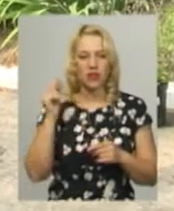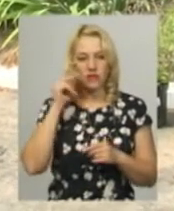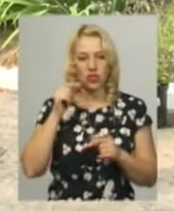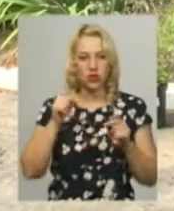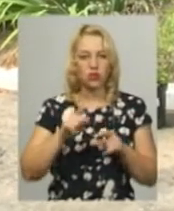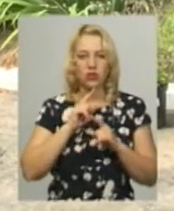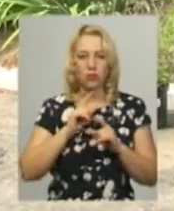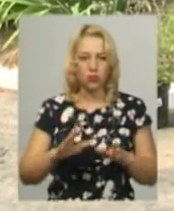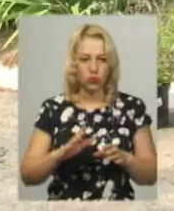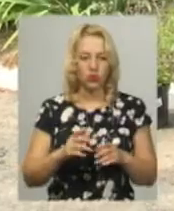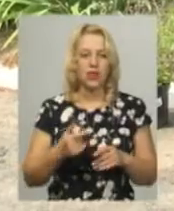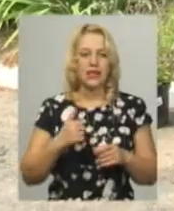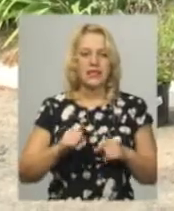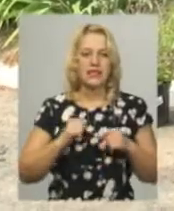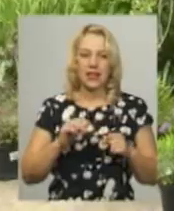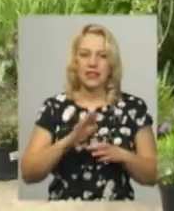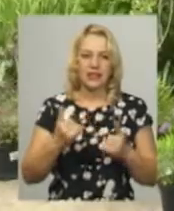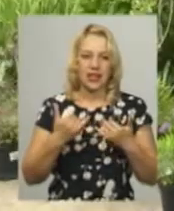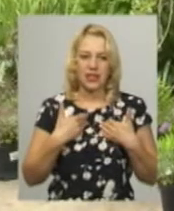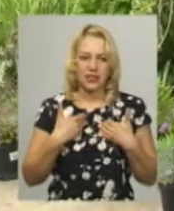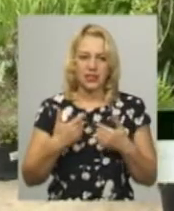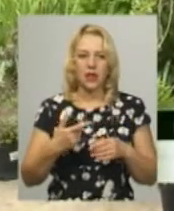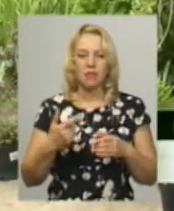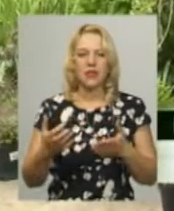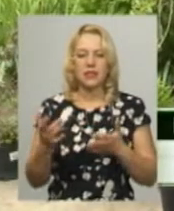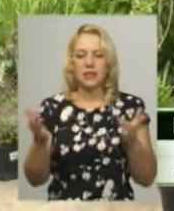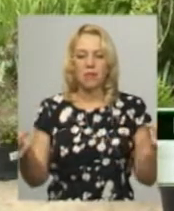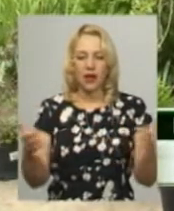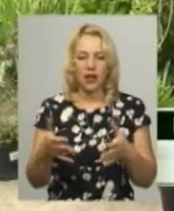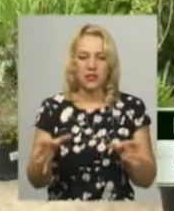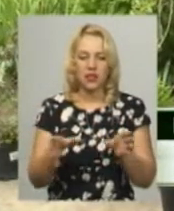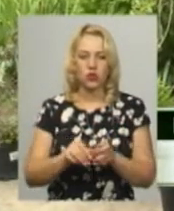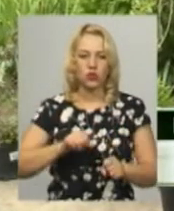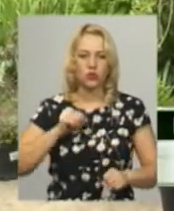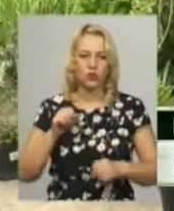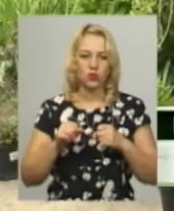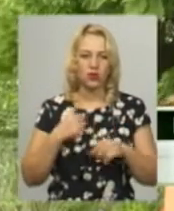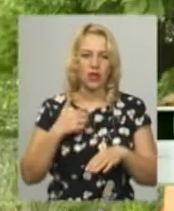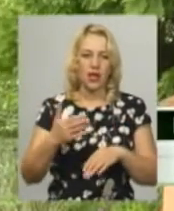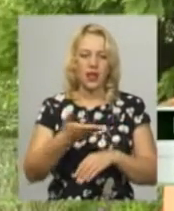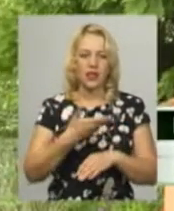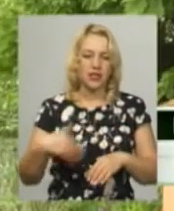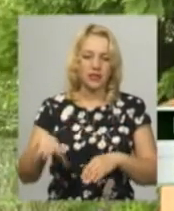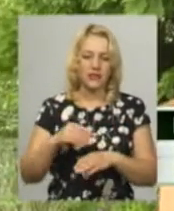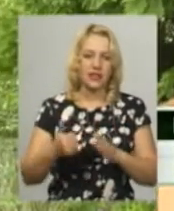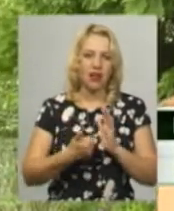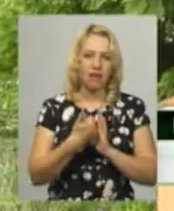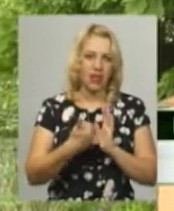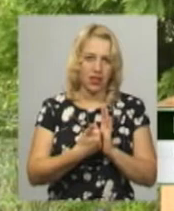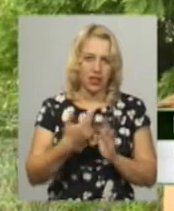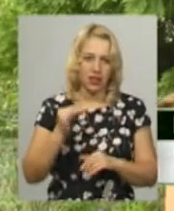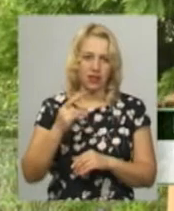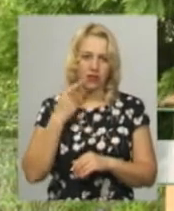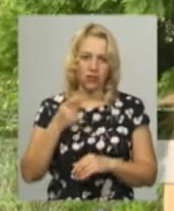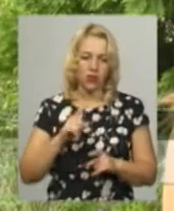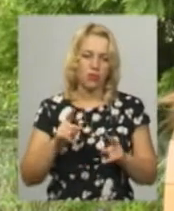будуть. Юлія Дембіцька, каже, старалися не для себе. Збиралися з друзями, сказали, що це вподобається, що ми молодці хвалили нас. Ми все одно будемо сюди приходити, у нас